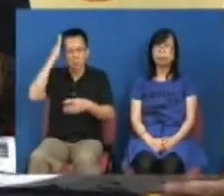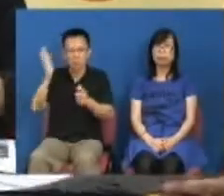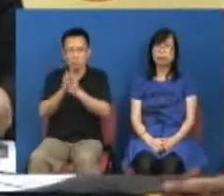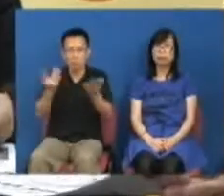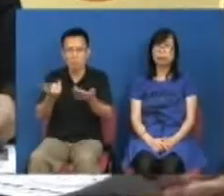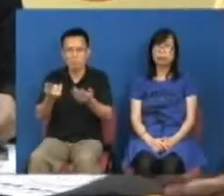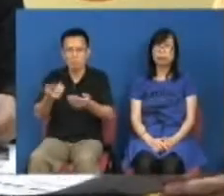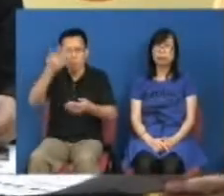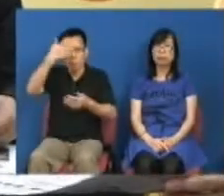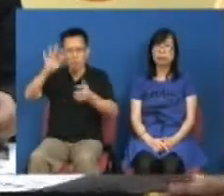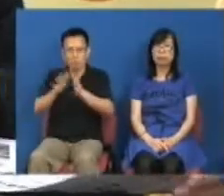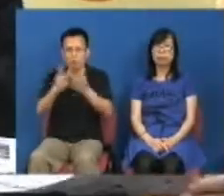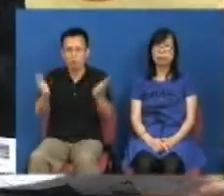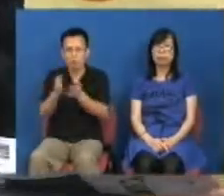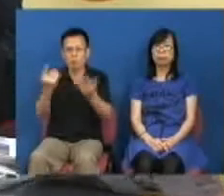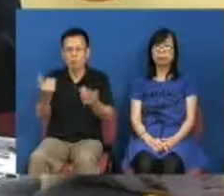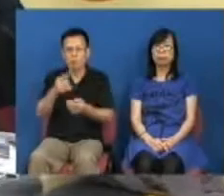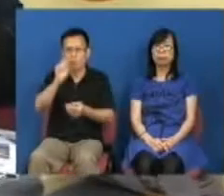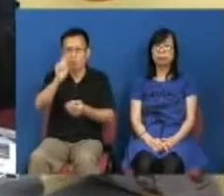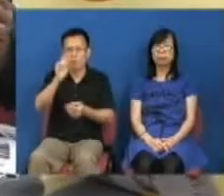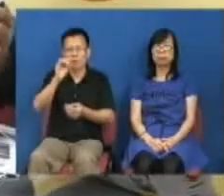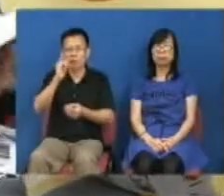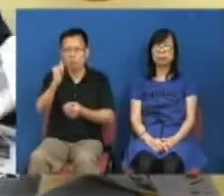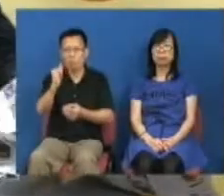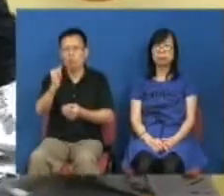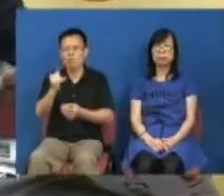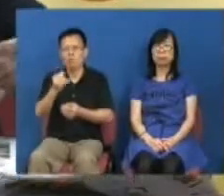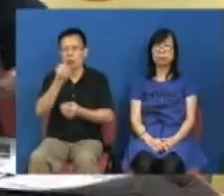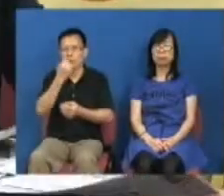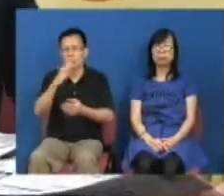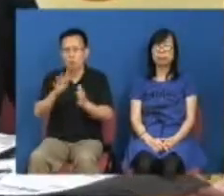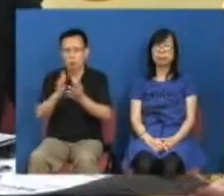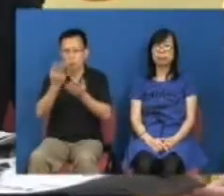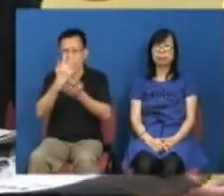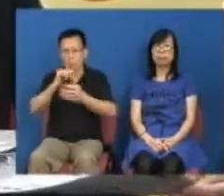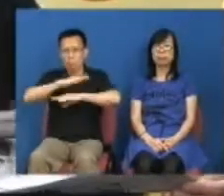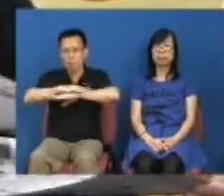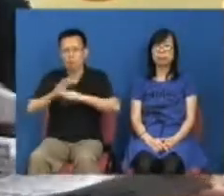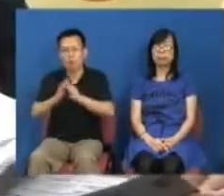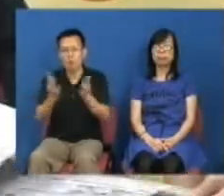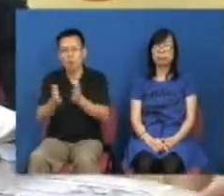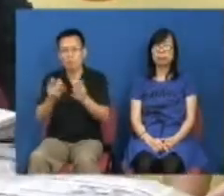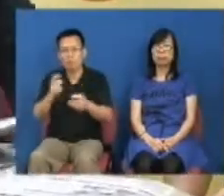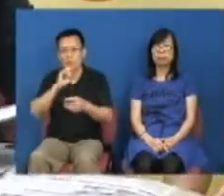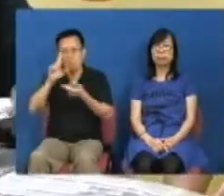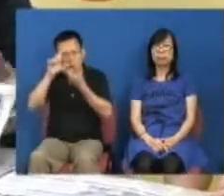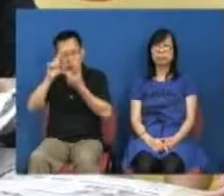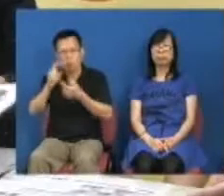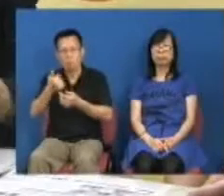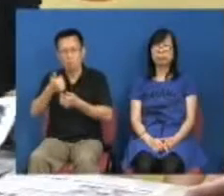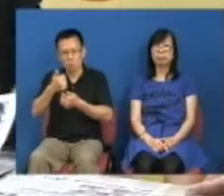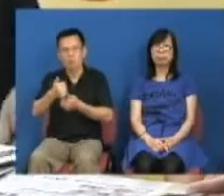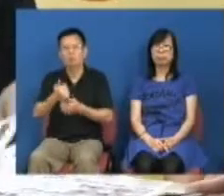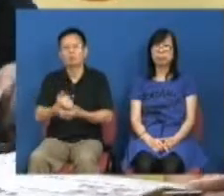明报港文版A6也好有上面的故事有照片都给你像样是是